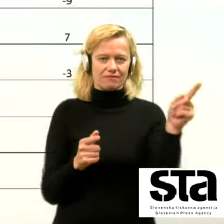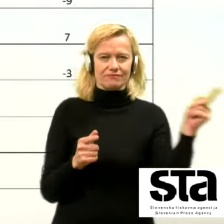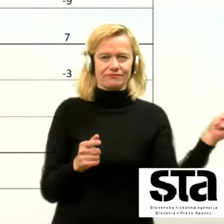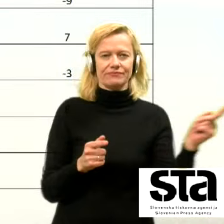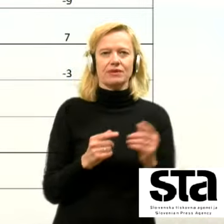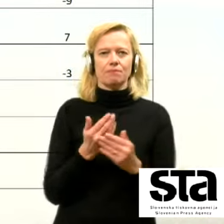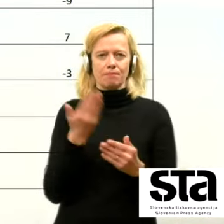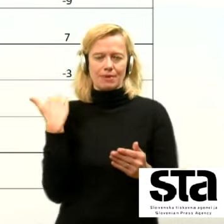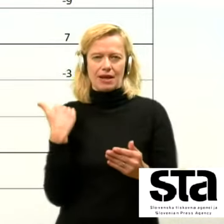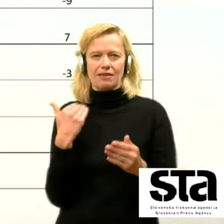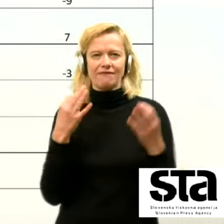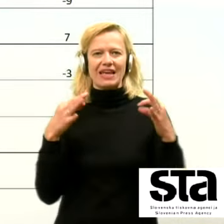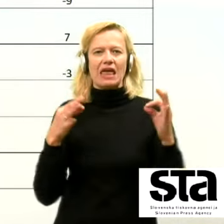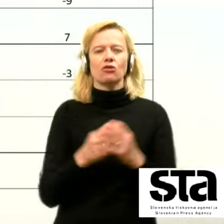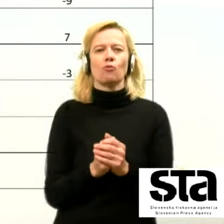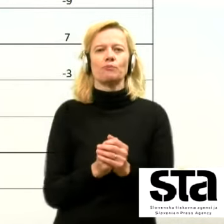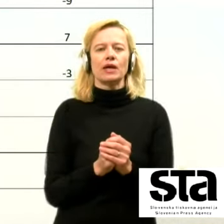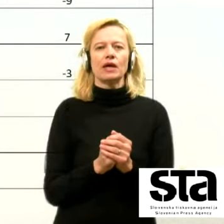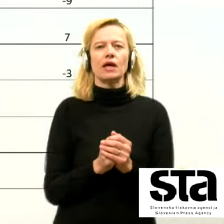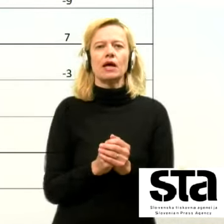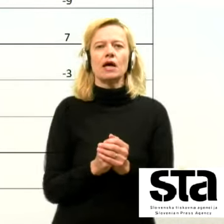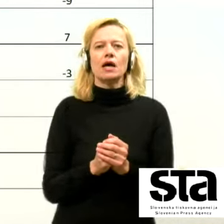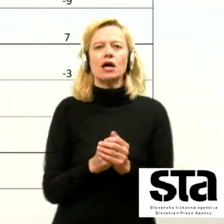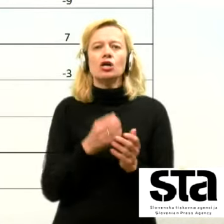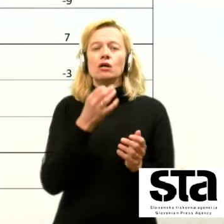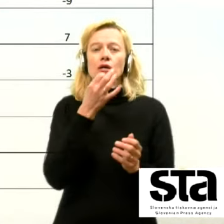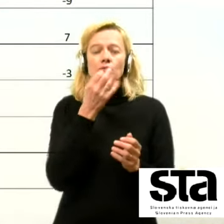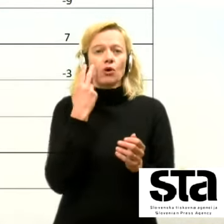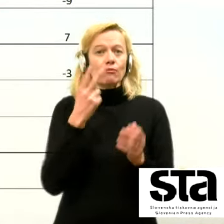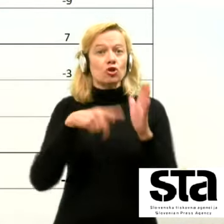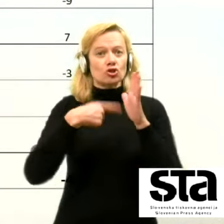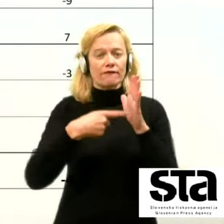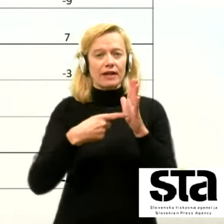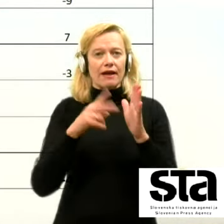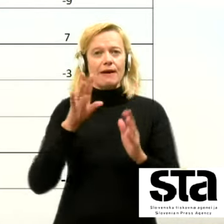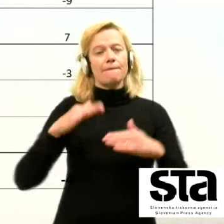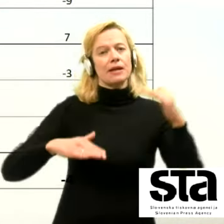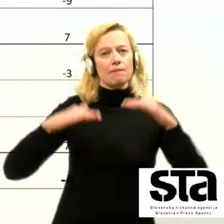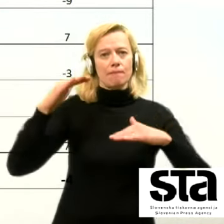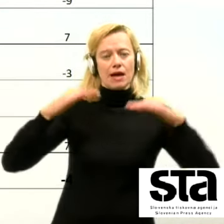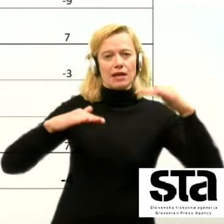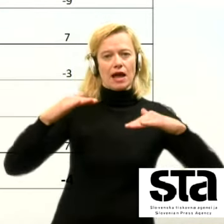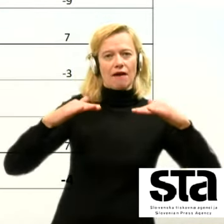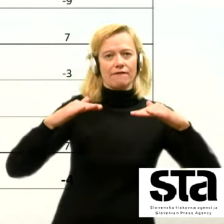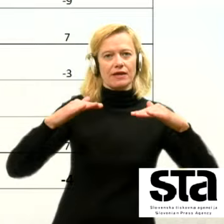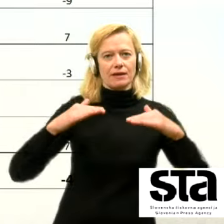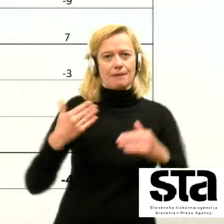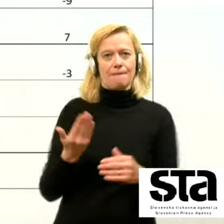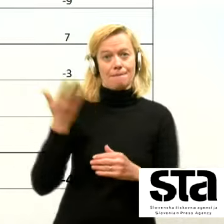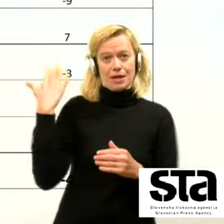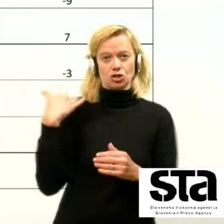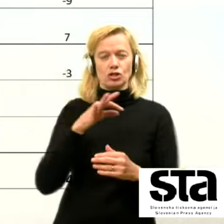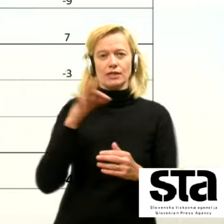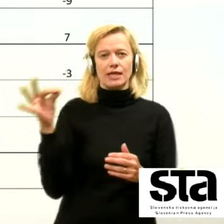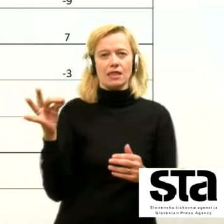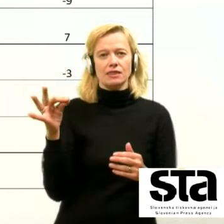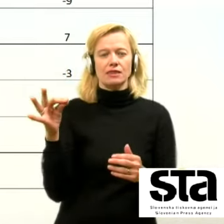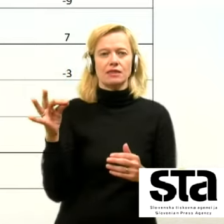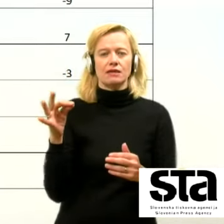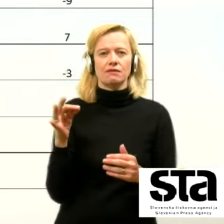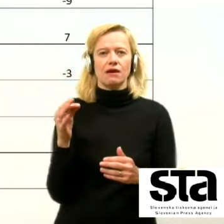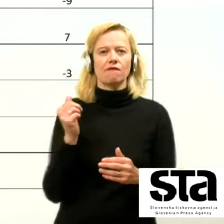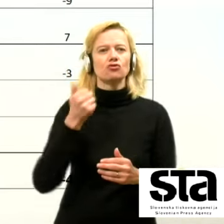In še pogledamo številke, torej v primerjavi z prejšnjim dnevom, se pravi,